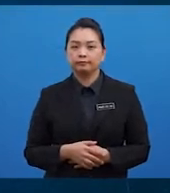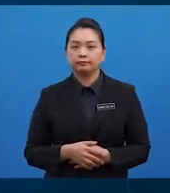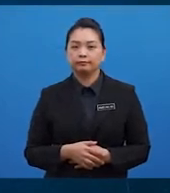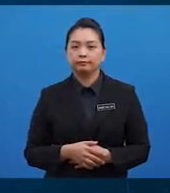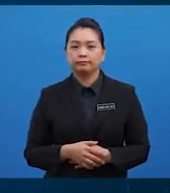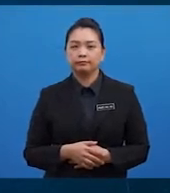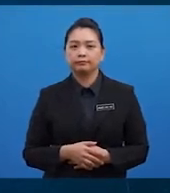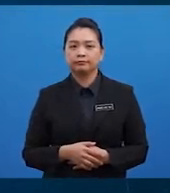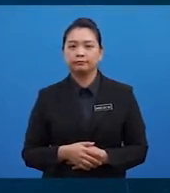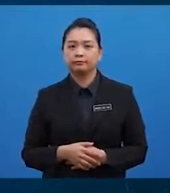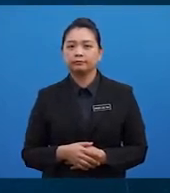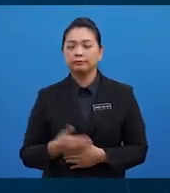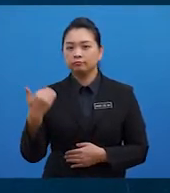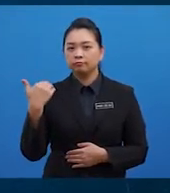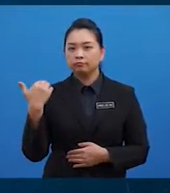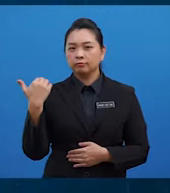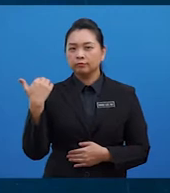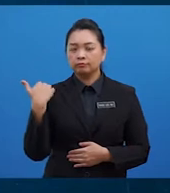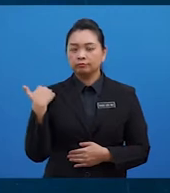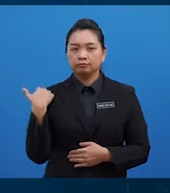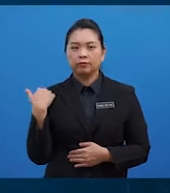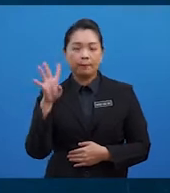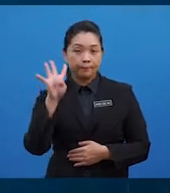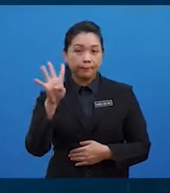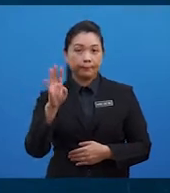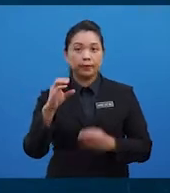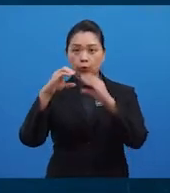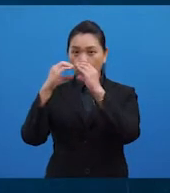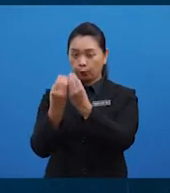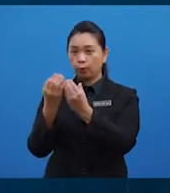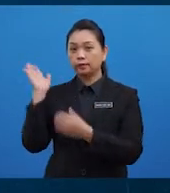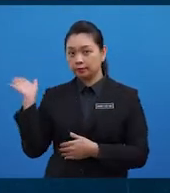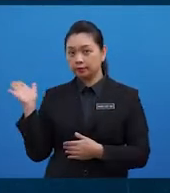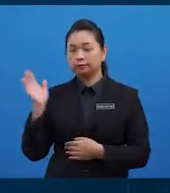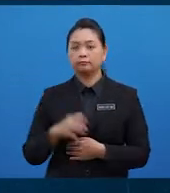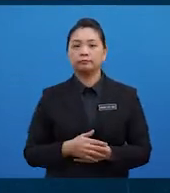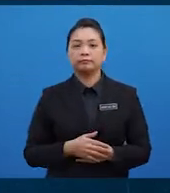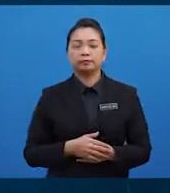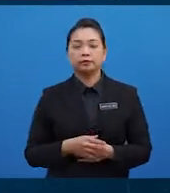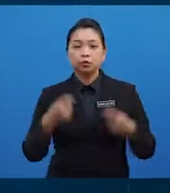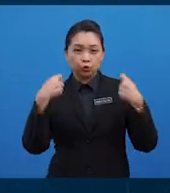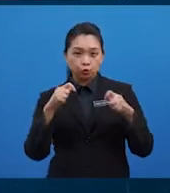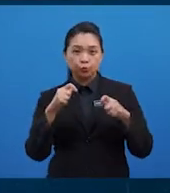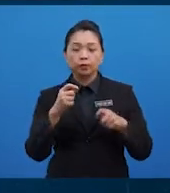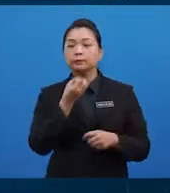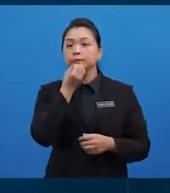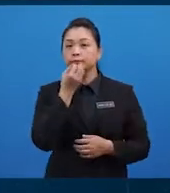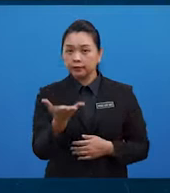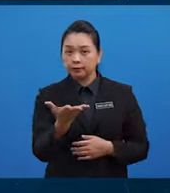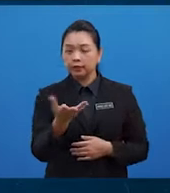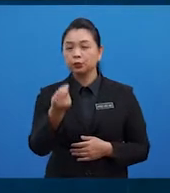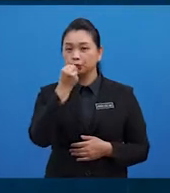seperti yang kita sedia maklum, terdapat empat kumpulan nutrien dalam piramid makanan. Cuba nyatakan